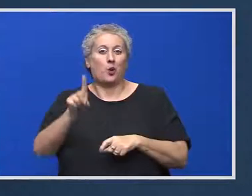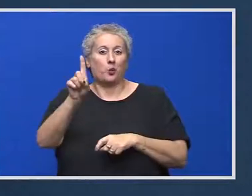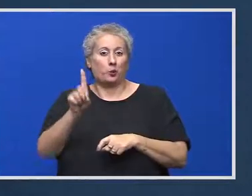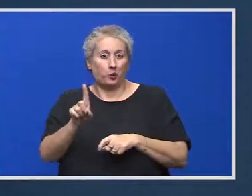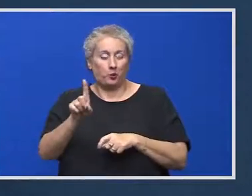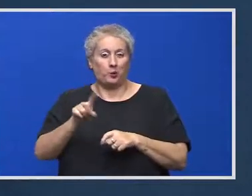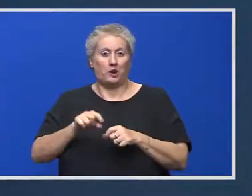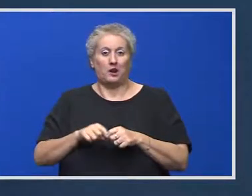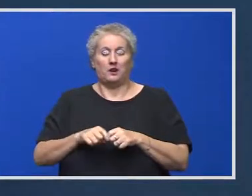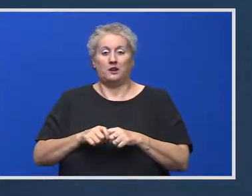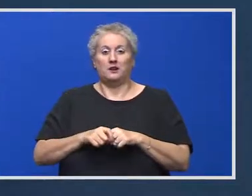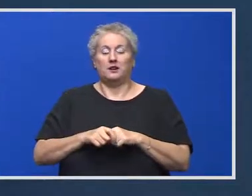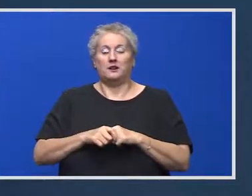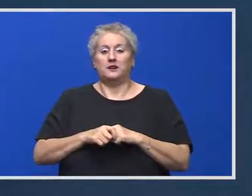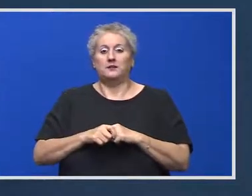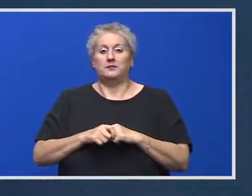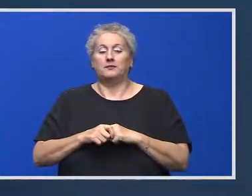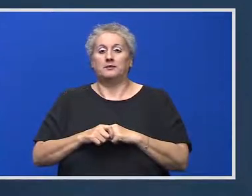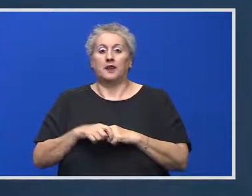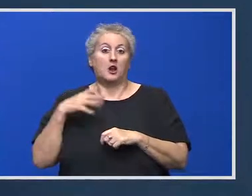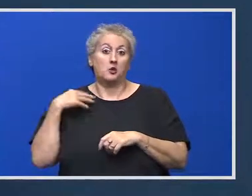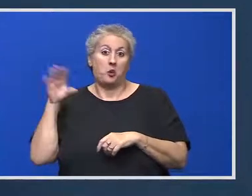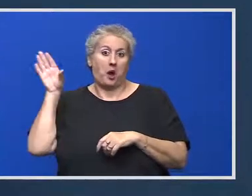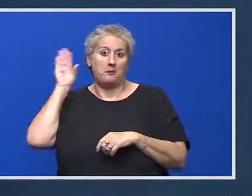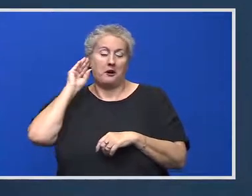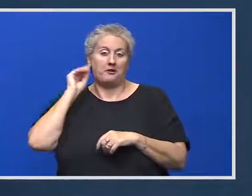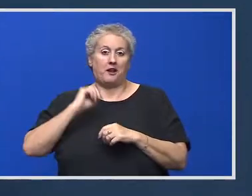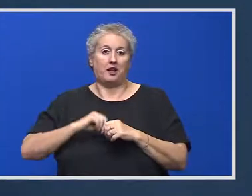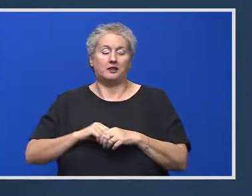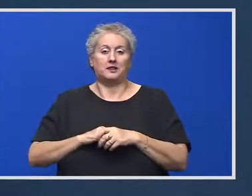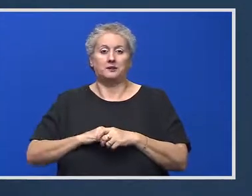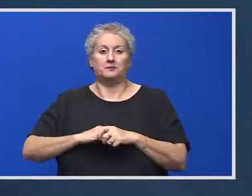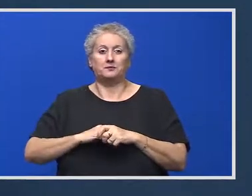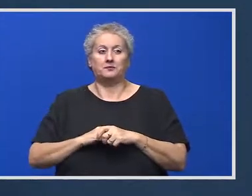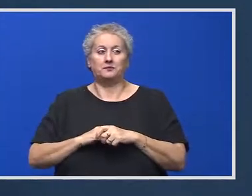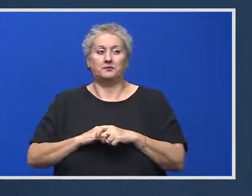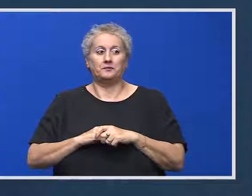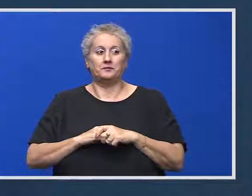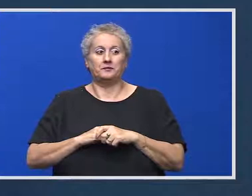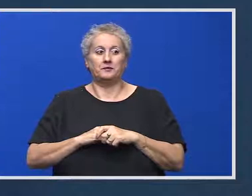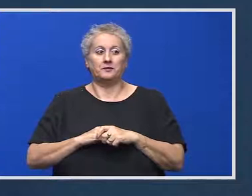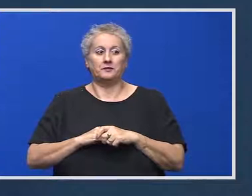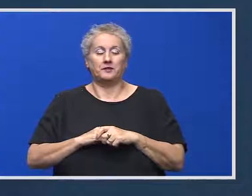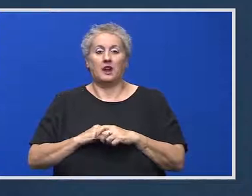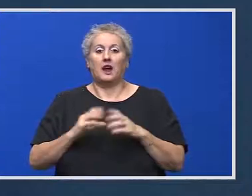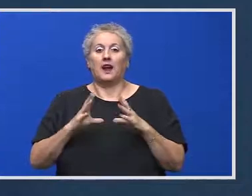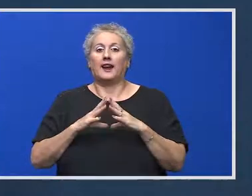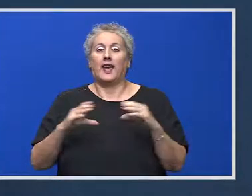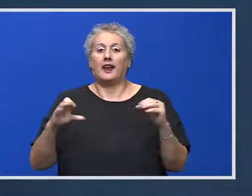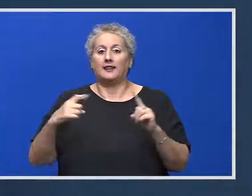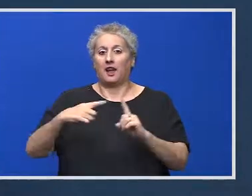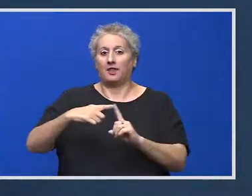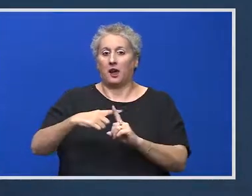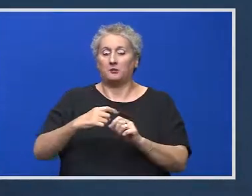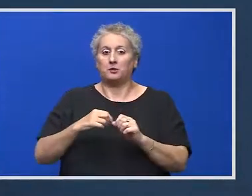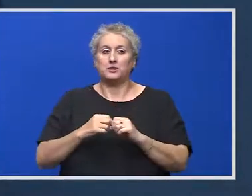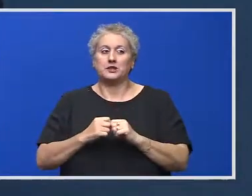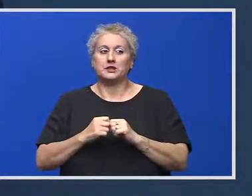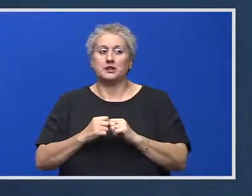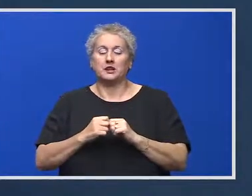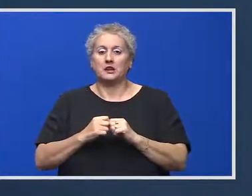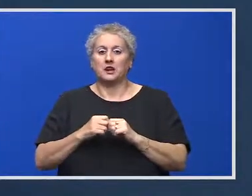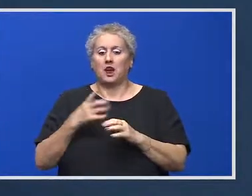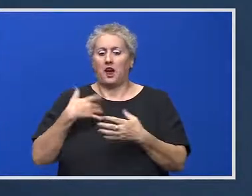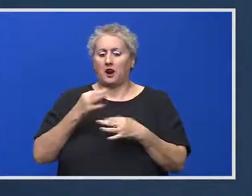Nu știu, asta nu mi s-a fost adus la... N-am aflat de acest problem la guvern. Bună ziua, Cătălina Mănoiu, Realitatea Plus. Ministrul Economiei a